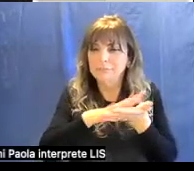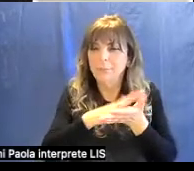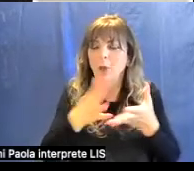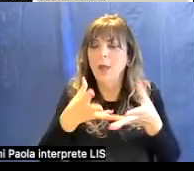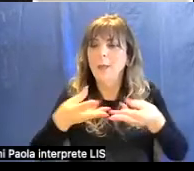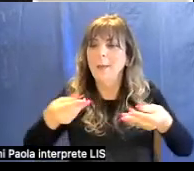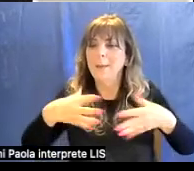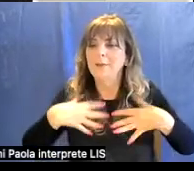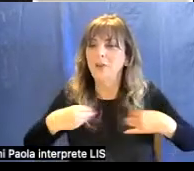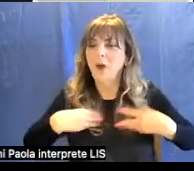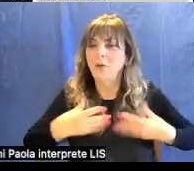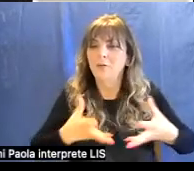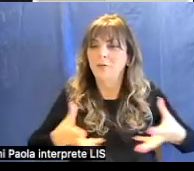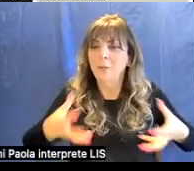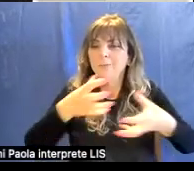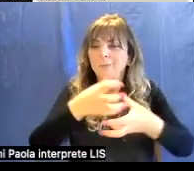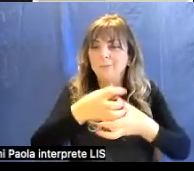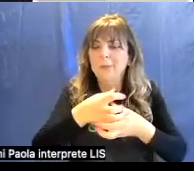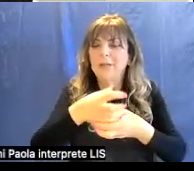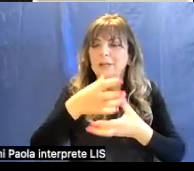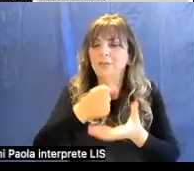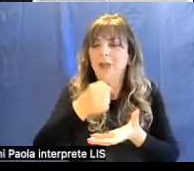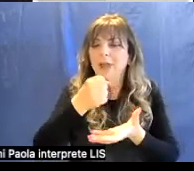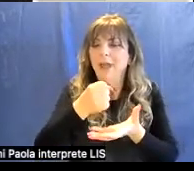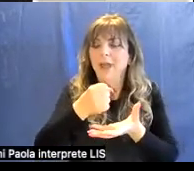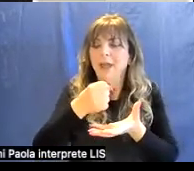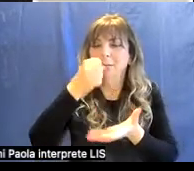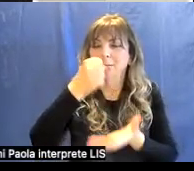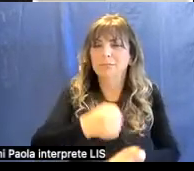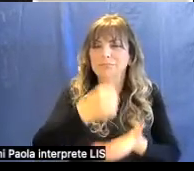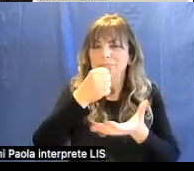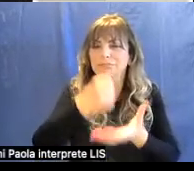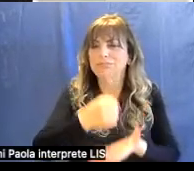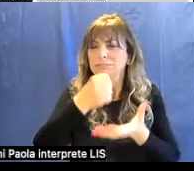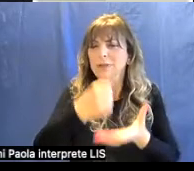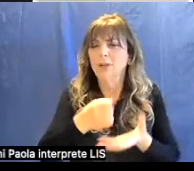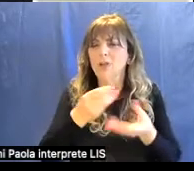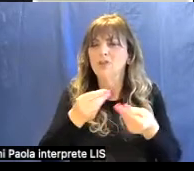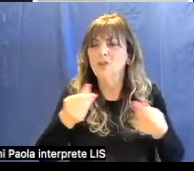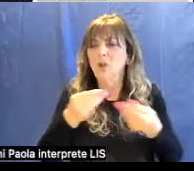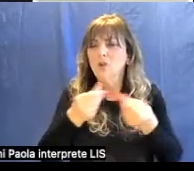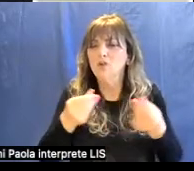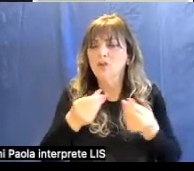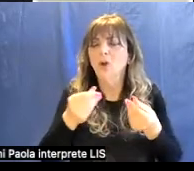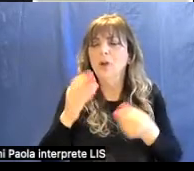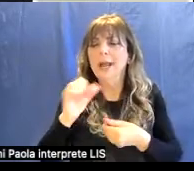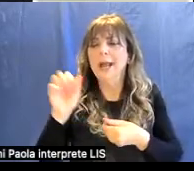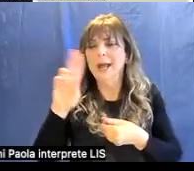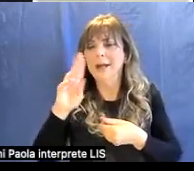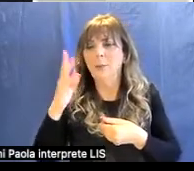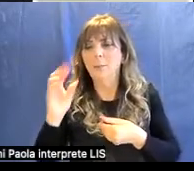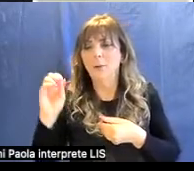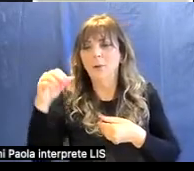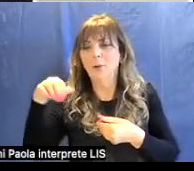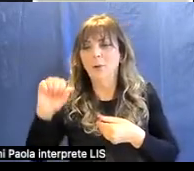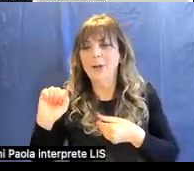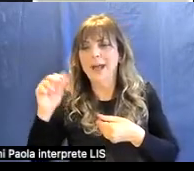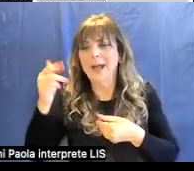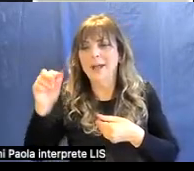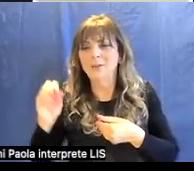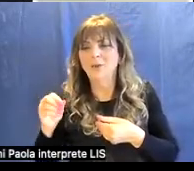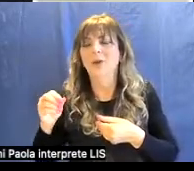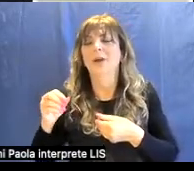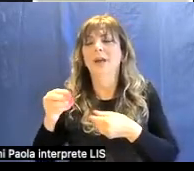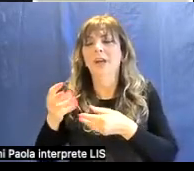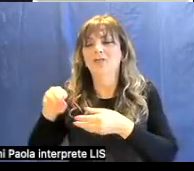in una soluzione diluita di liscivia una soluzione di carbonato preparata estraendo ceneri di legno con acqua